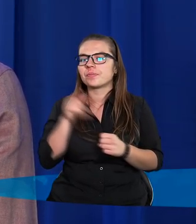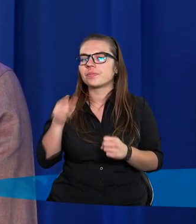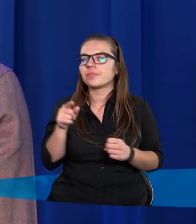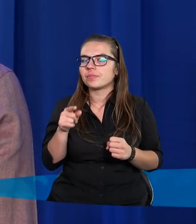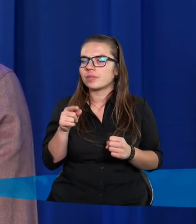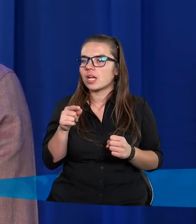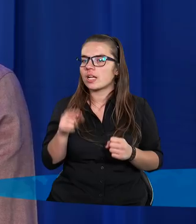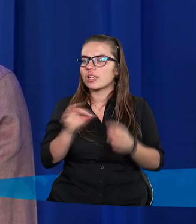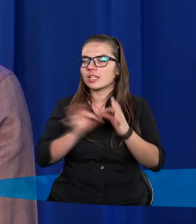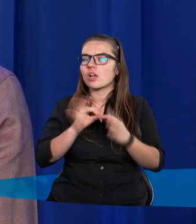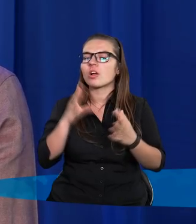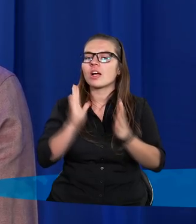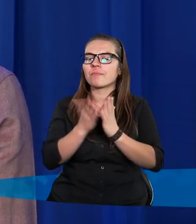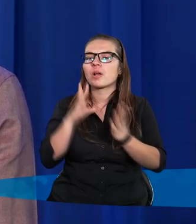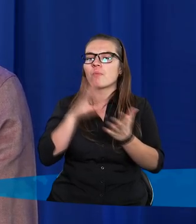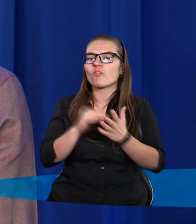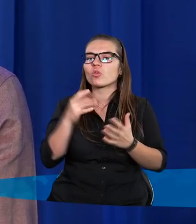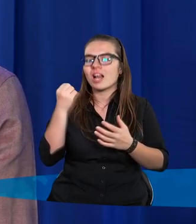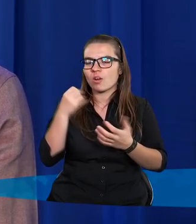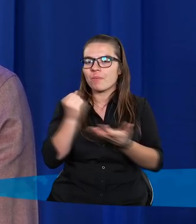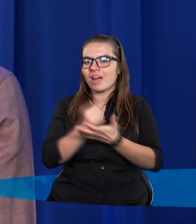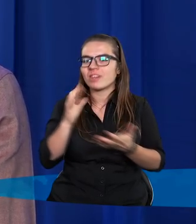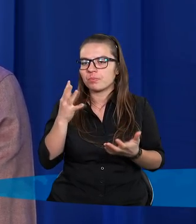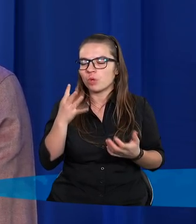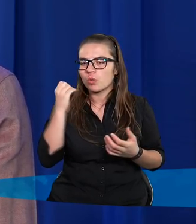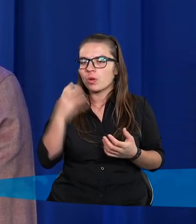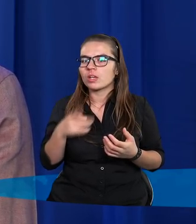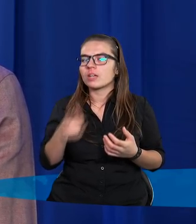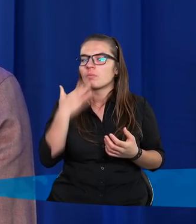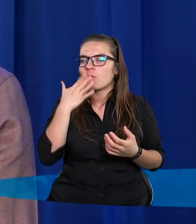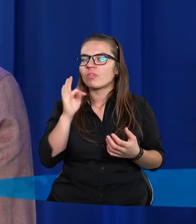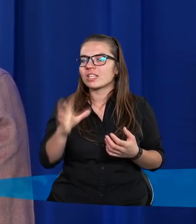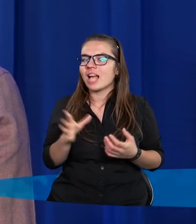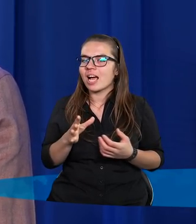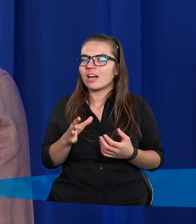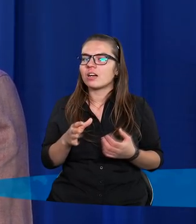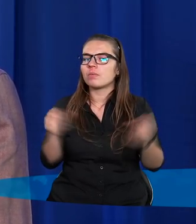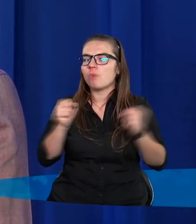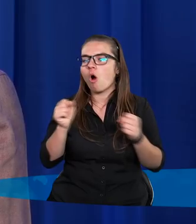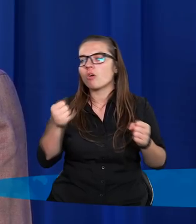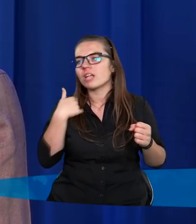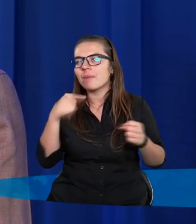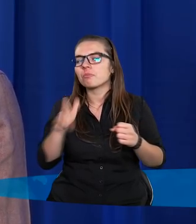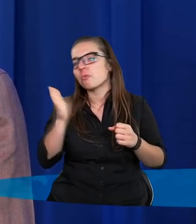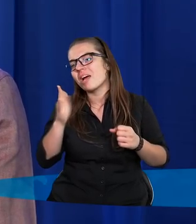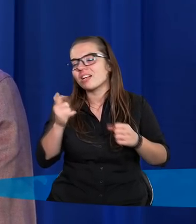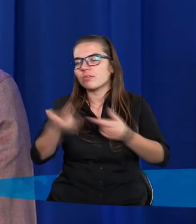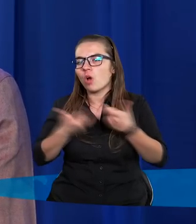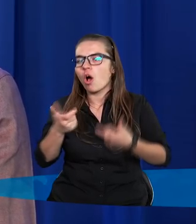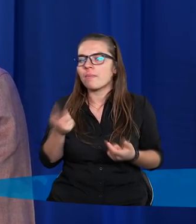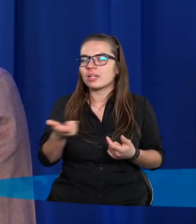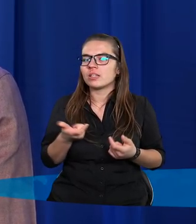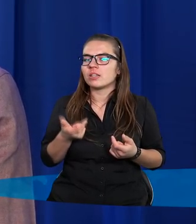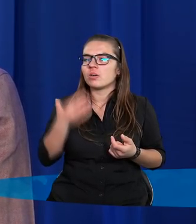zapisana jest ta historia w Księdze Powtórzonego Prawa w siódmym rozdziale. Pan Bóg mówi do nich tak. Oni się najpierw boją, jak my to zdobędziemy w ogóle tą